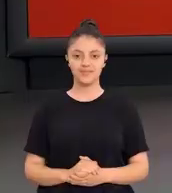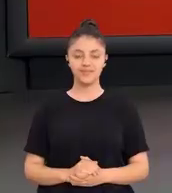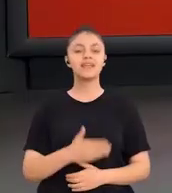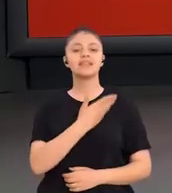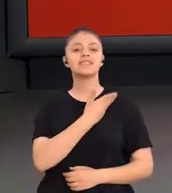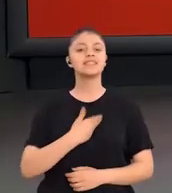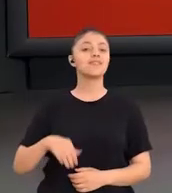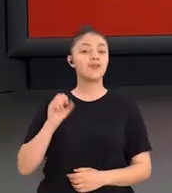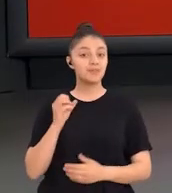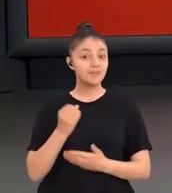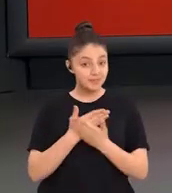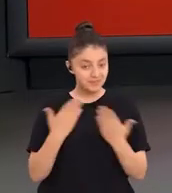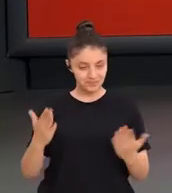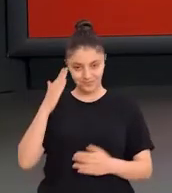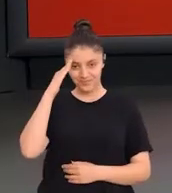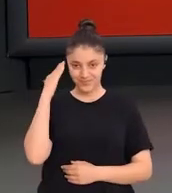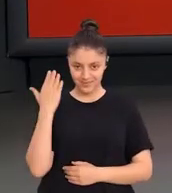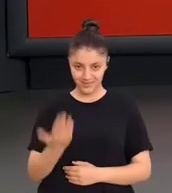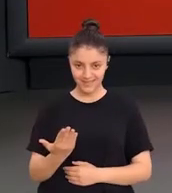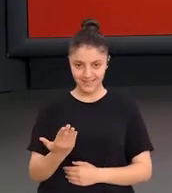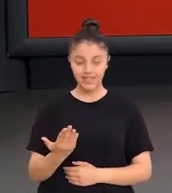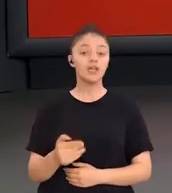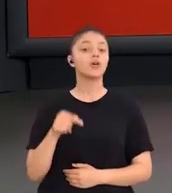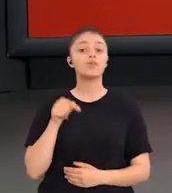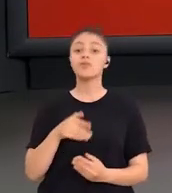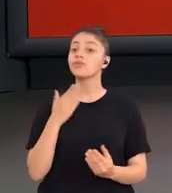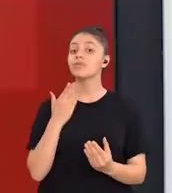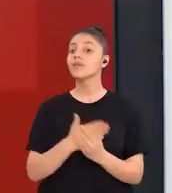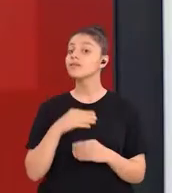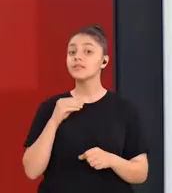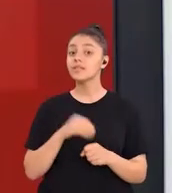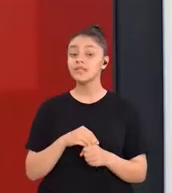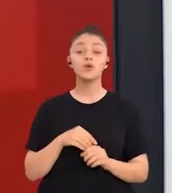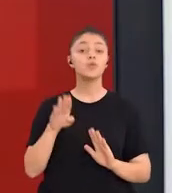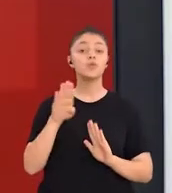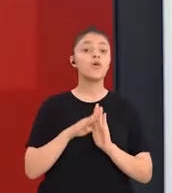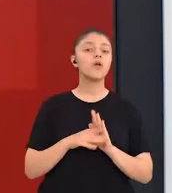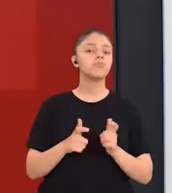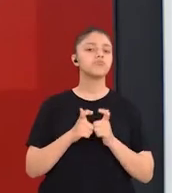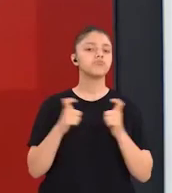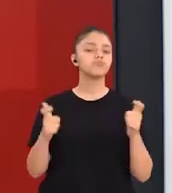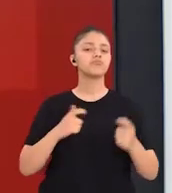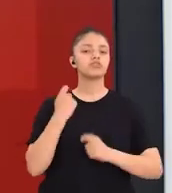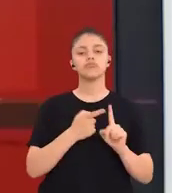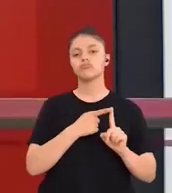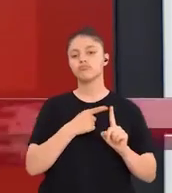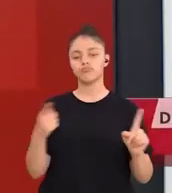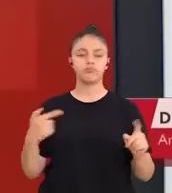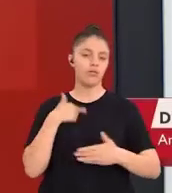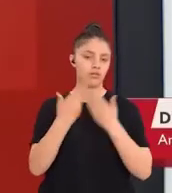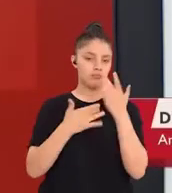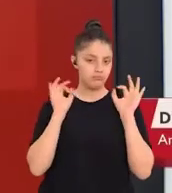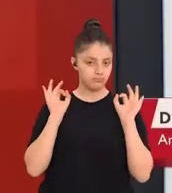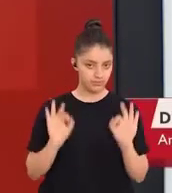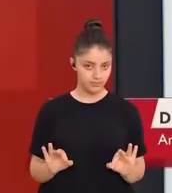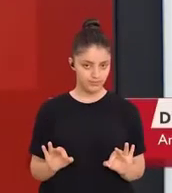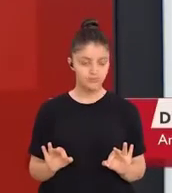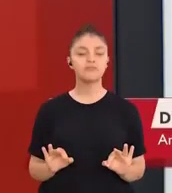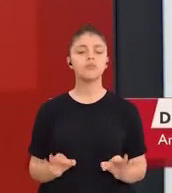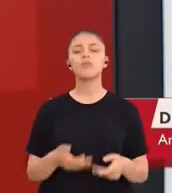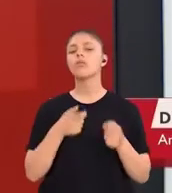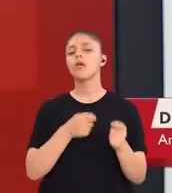Sevgili öğretmenlerim merhaba. Bu dersimizde de program geliştirme sürecine bir yolculuk yapacağız.